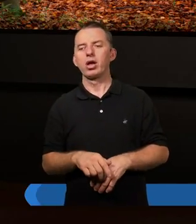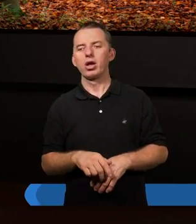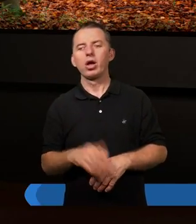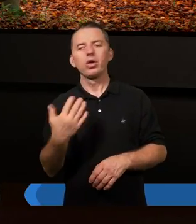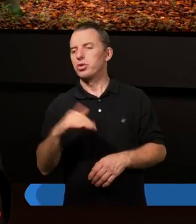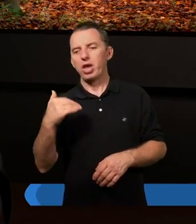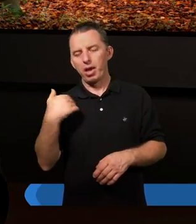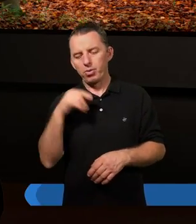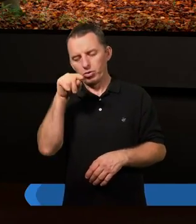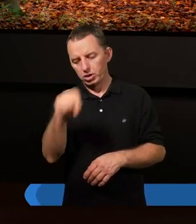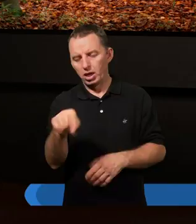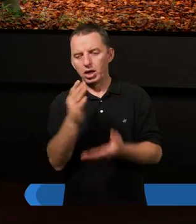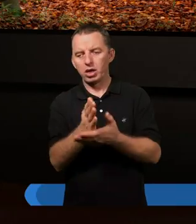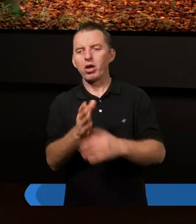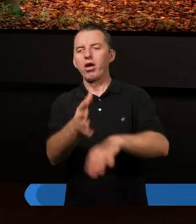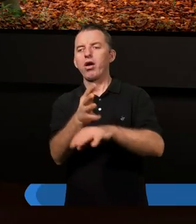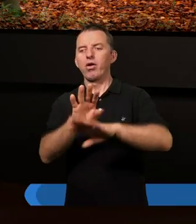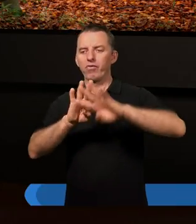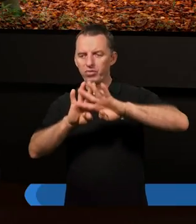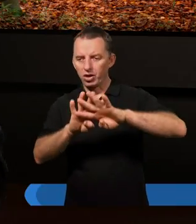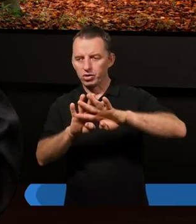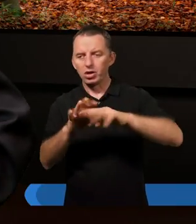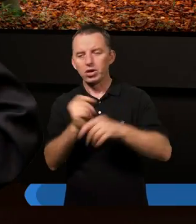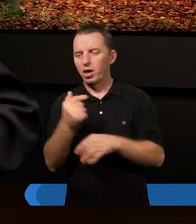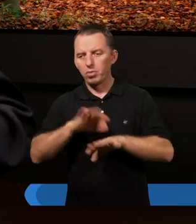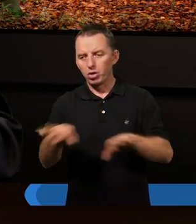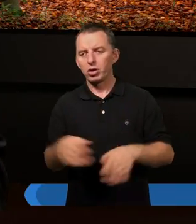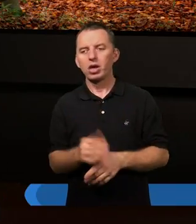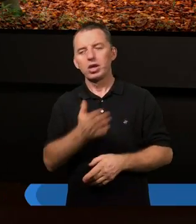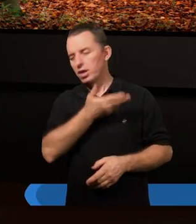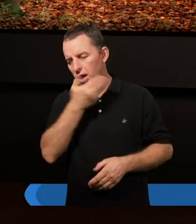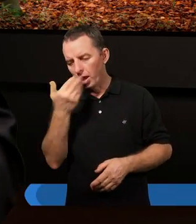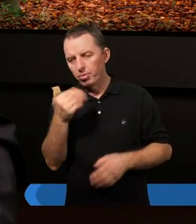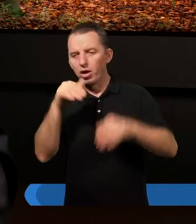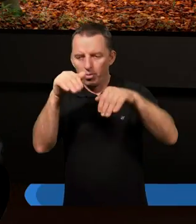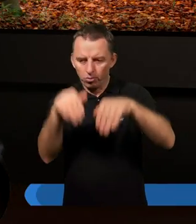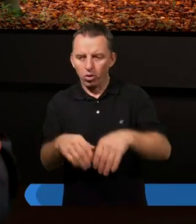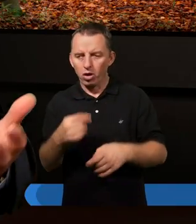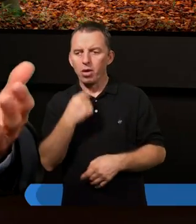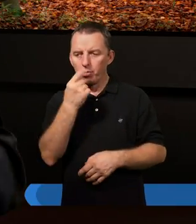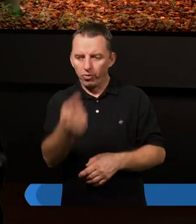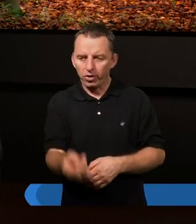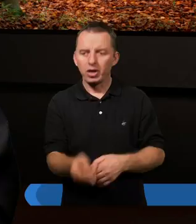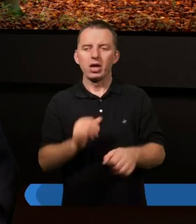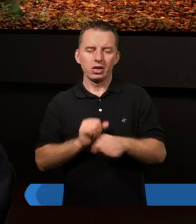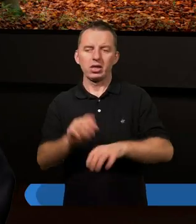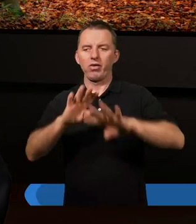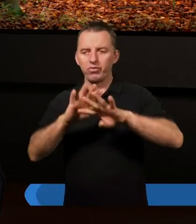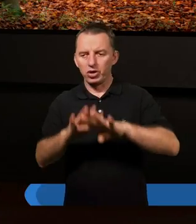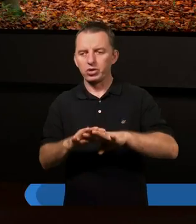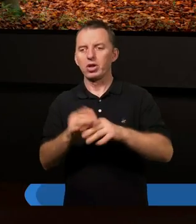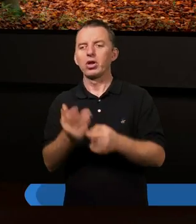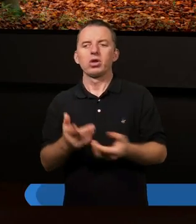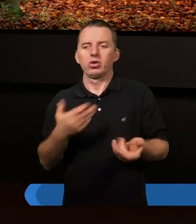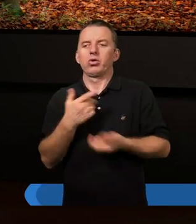nie był tylko w więzieniu, a jak to się mówi, nie był na urlopie, nie miał, nie mógł, bo mógł powiedzieć, no teraz już jestem w więzieniu, to